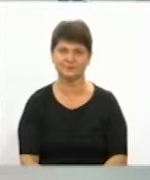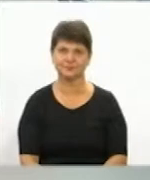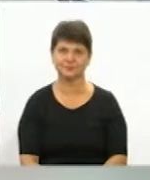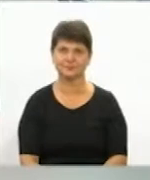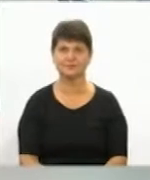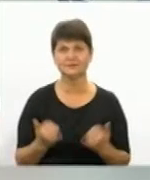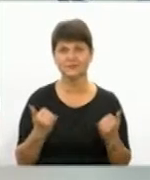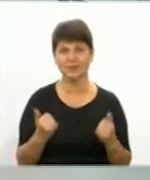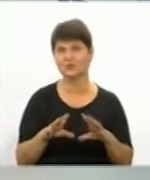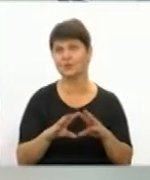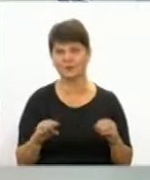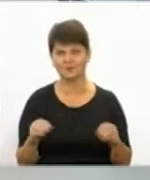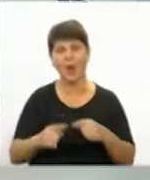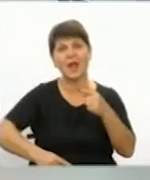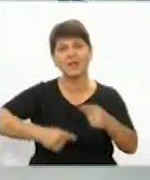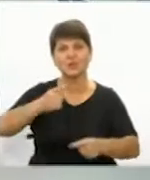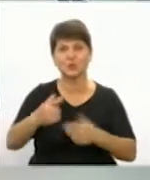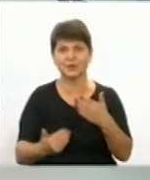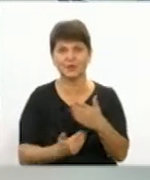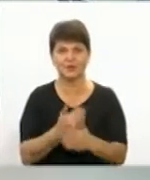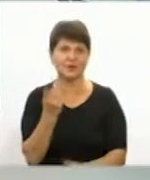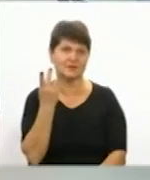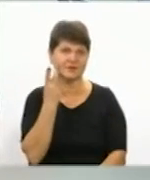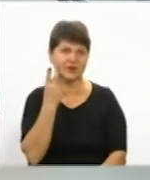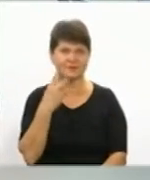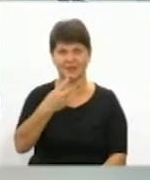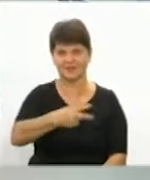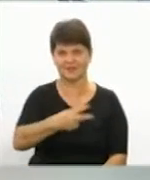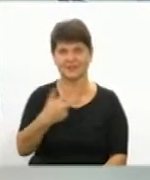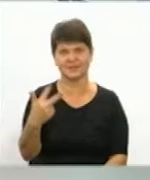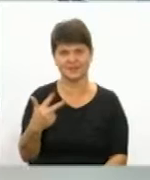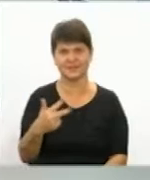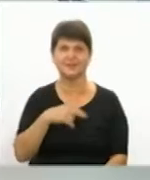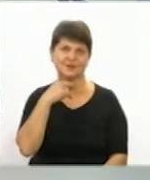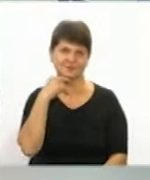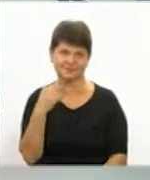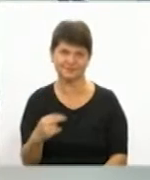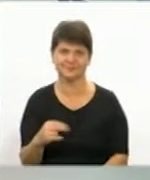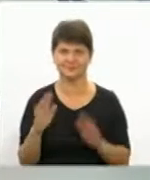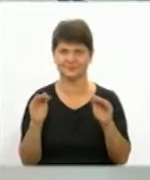На цю мить у мене все. Наступний випуск новин, як завжди, о 20.30, тож не пропустіть.